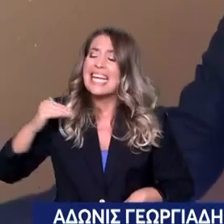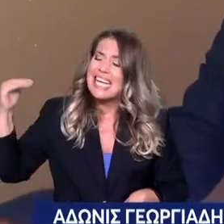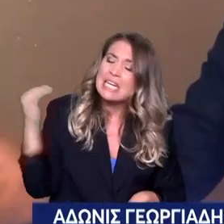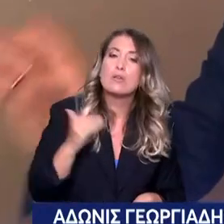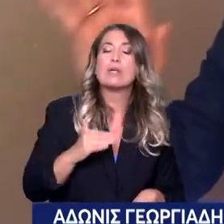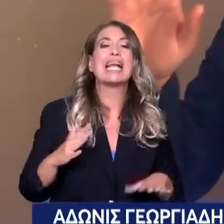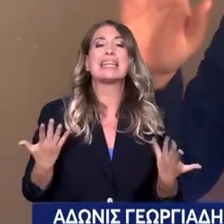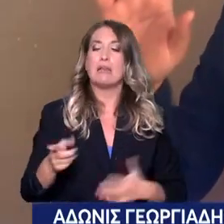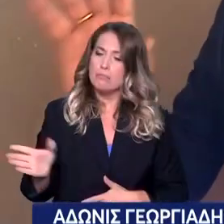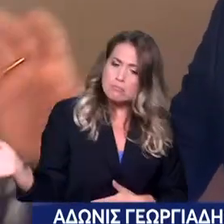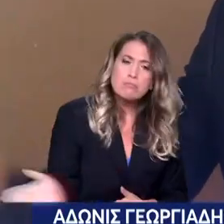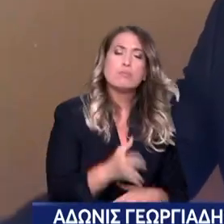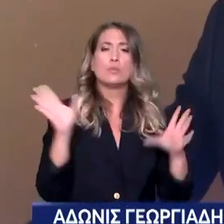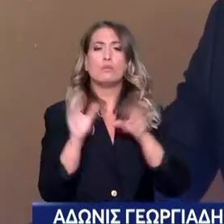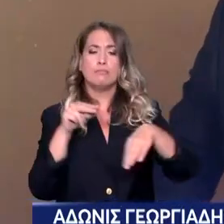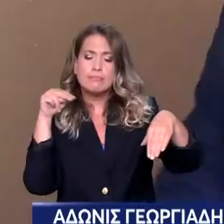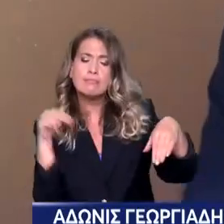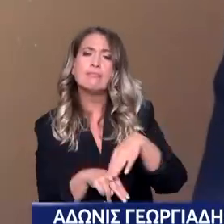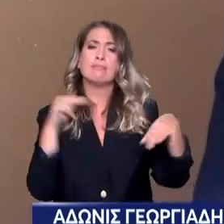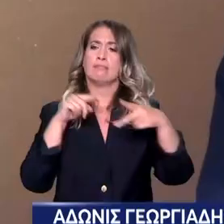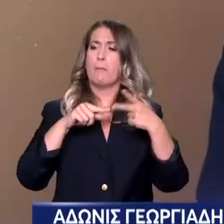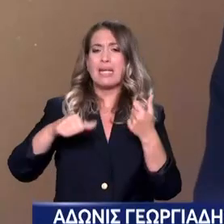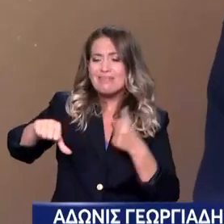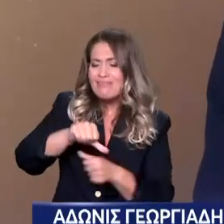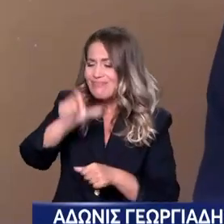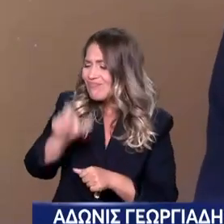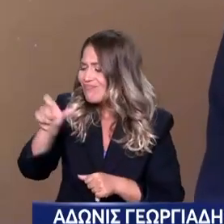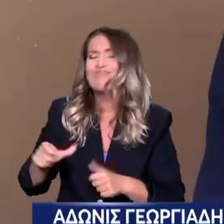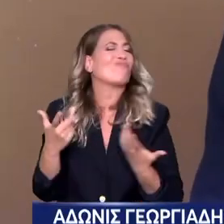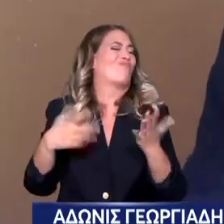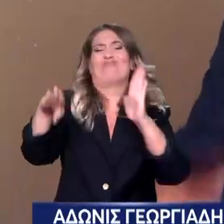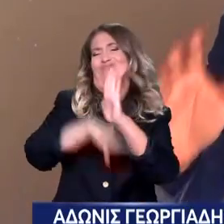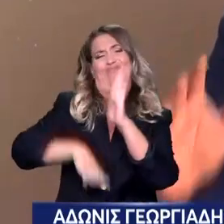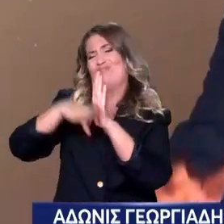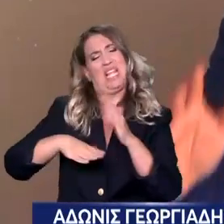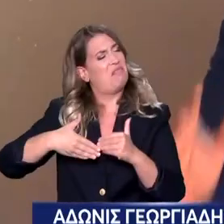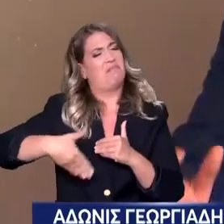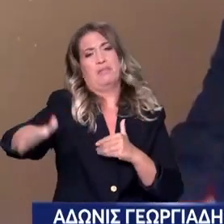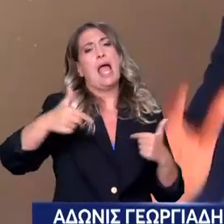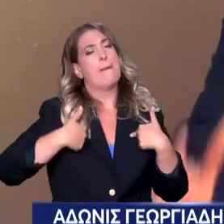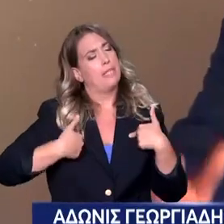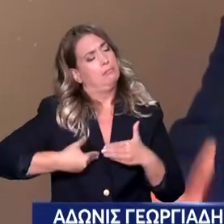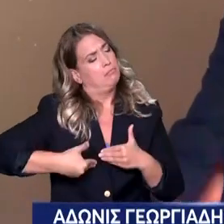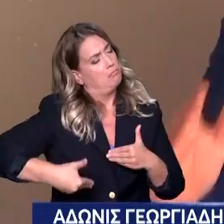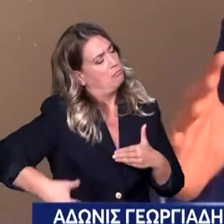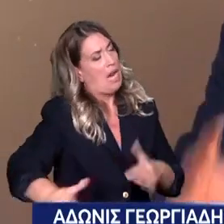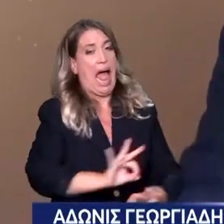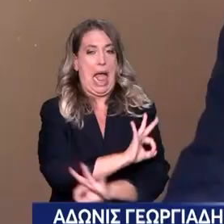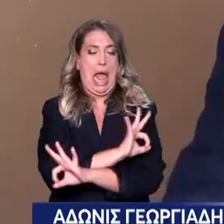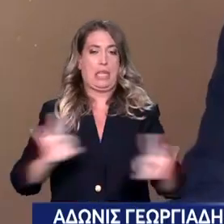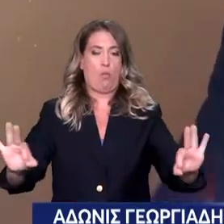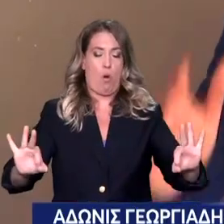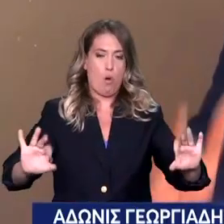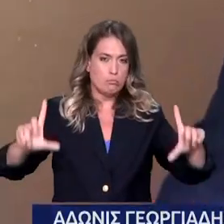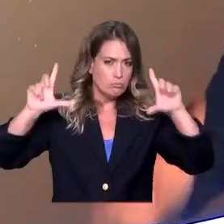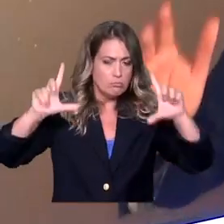τις επικονιστικές εξετάσεις στις βραδινές βάρδιες. Με και διάφορα θα σας τα πω στην πορεία. Είμαστε έτοιμοι να παρασιάσουμε ένα συνολικό σχέδιο σύντομα